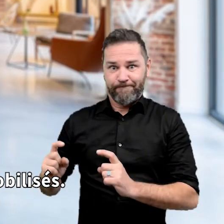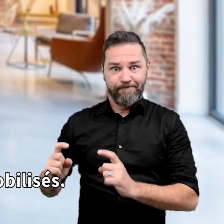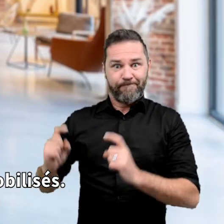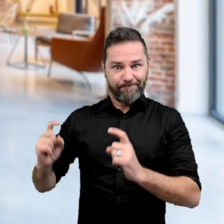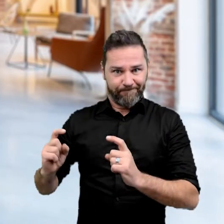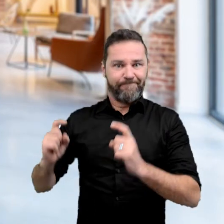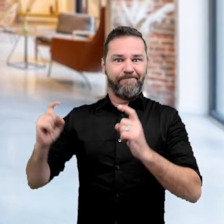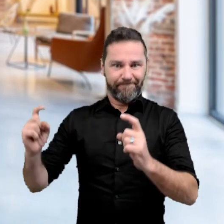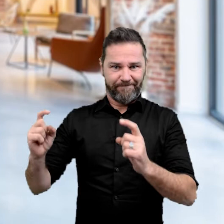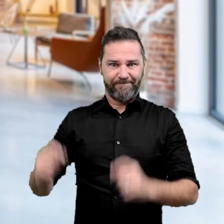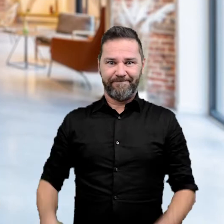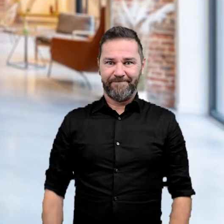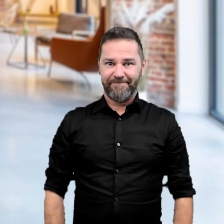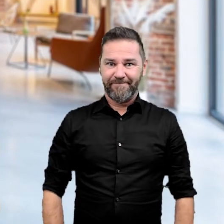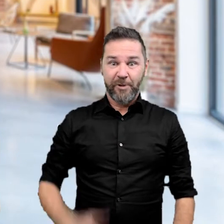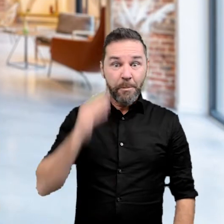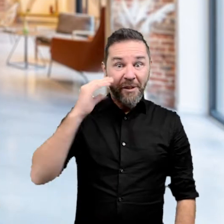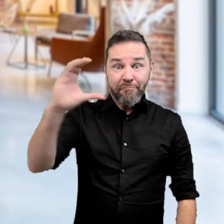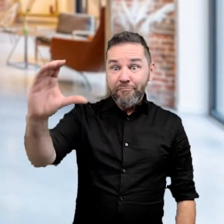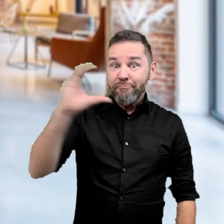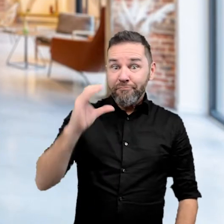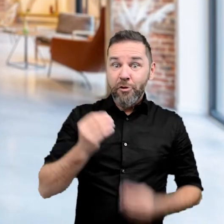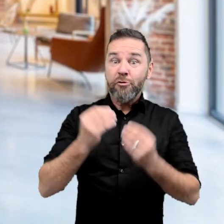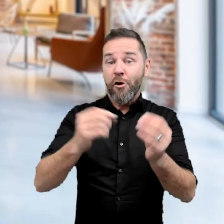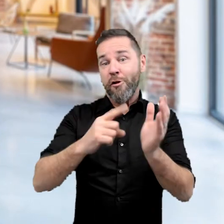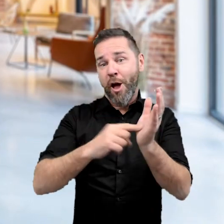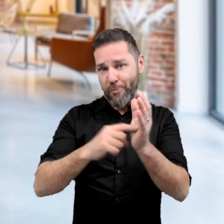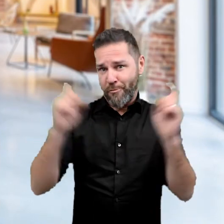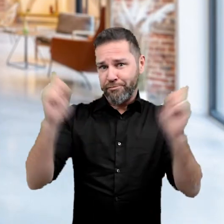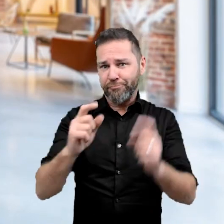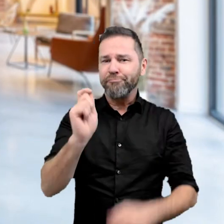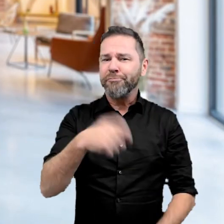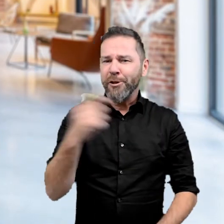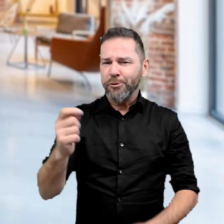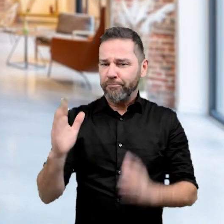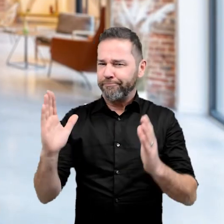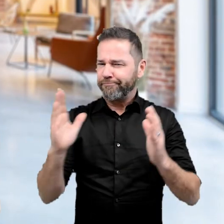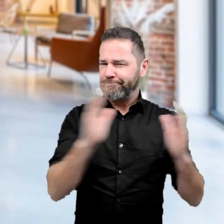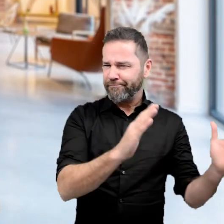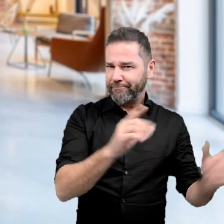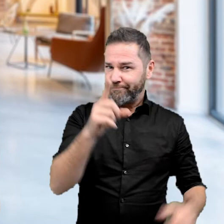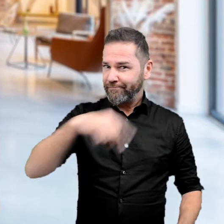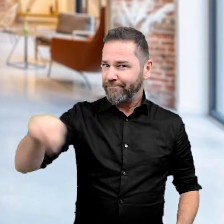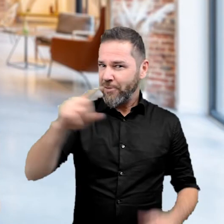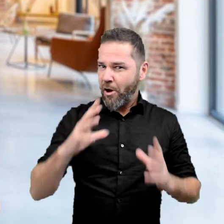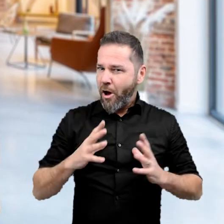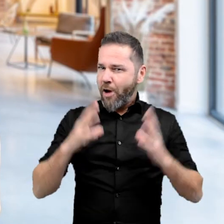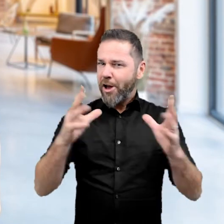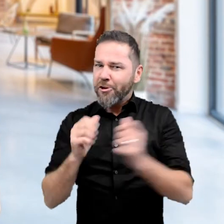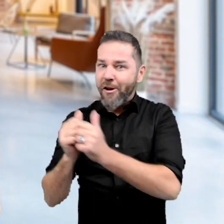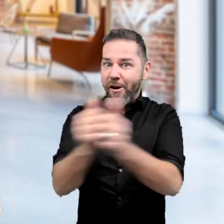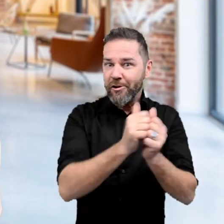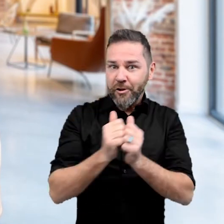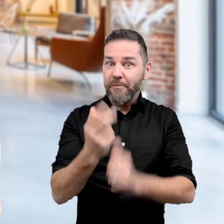Au-delà d'une simple déduction fiscale, vous vous en doutez bien, c'est un engagement commun, citoyen